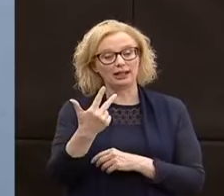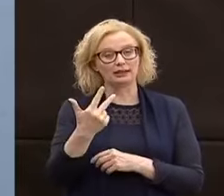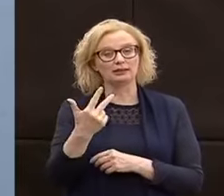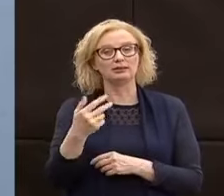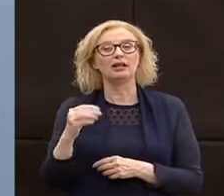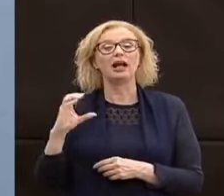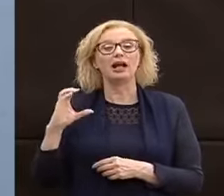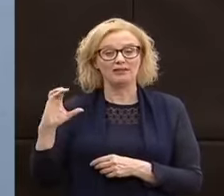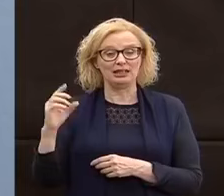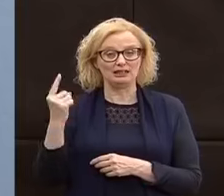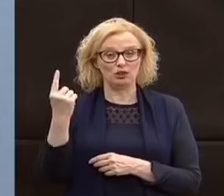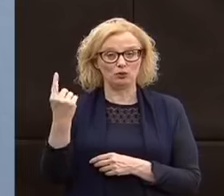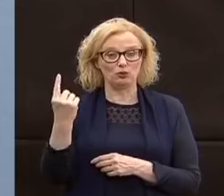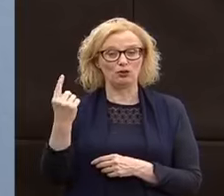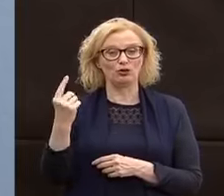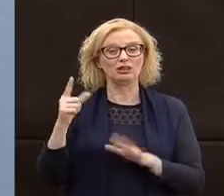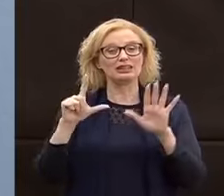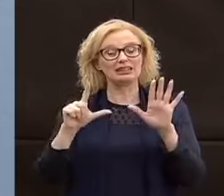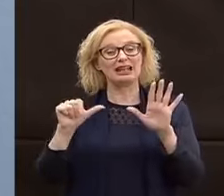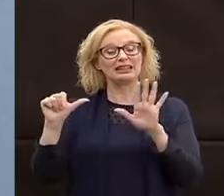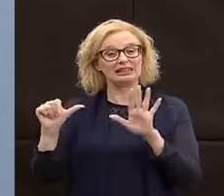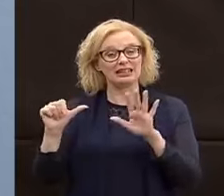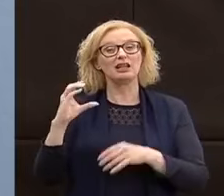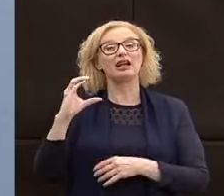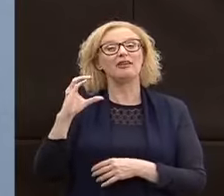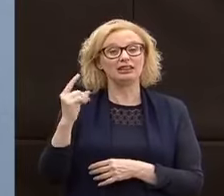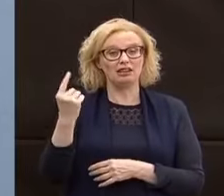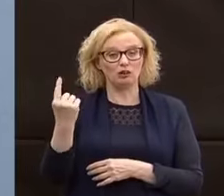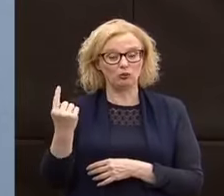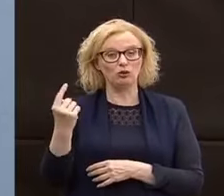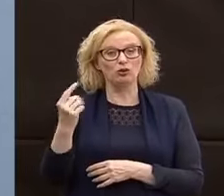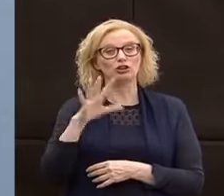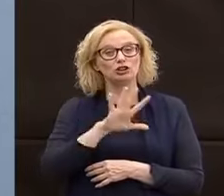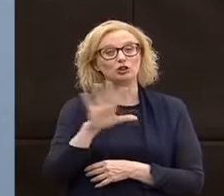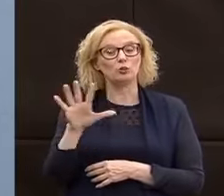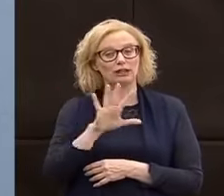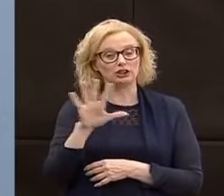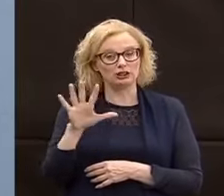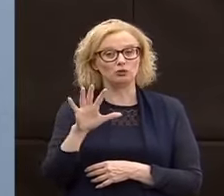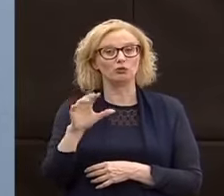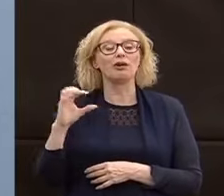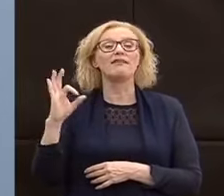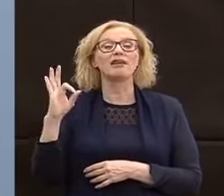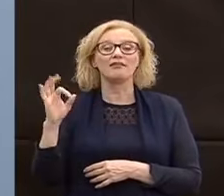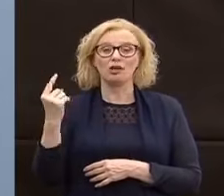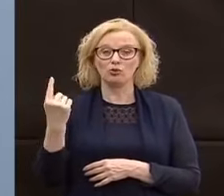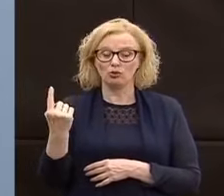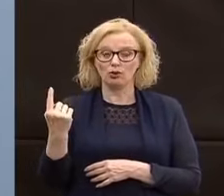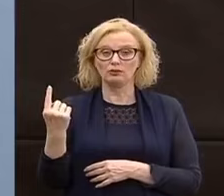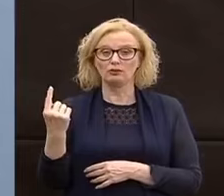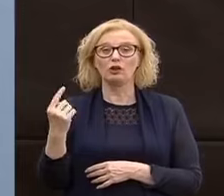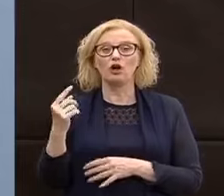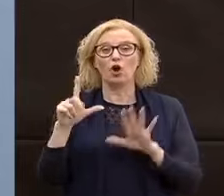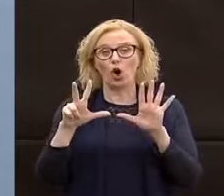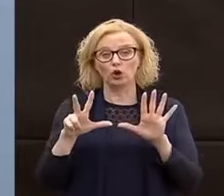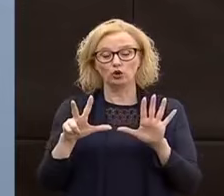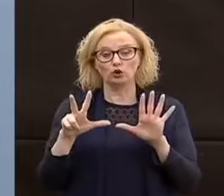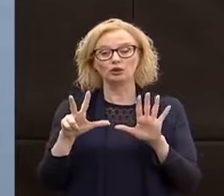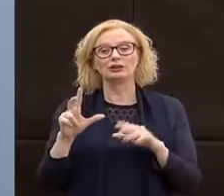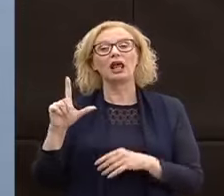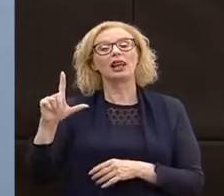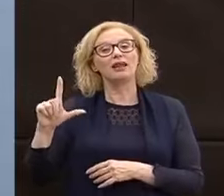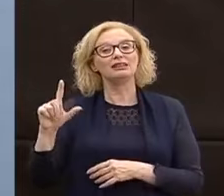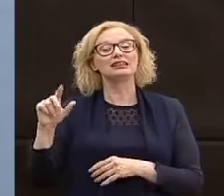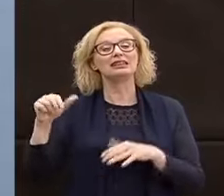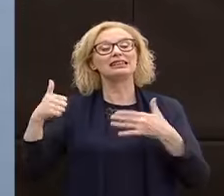a Cavalese uno che porta a 76, a Cavedine uno che porta a 55, a Fiave uno che porta ad 8, a